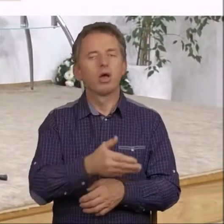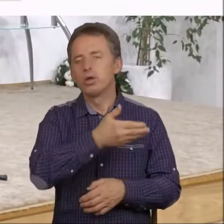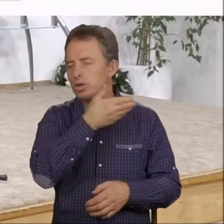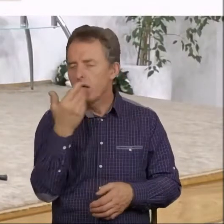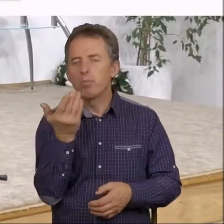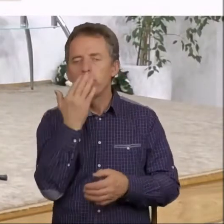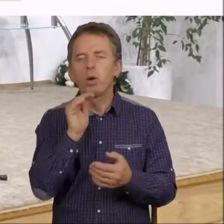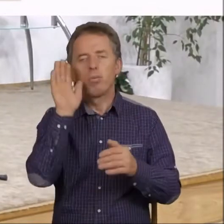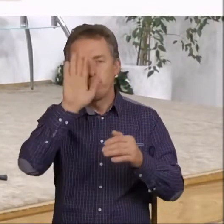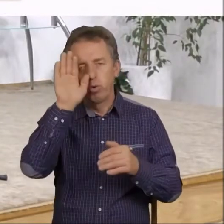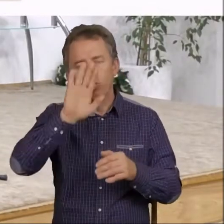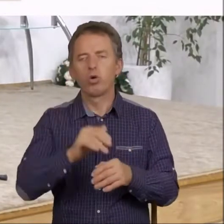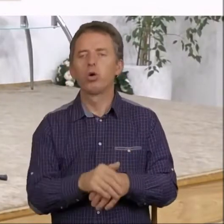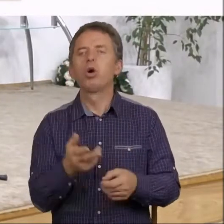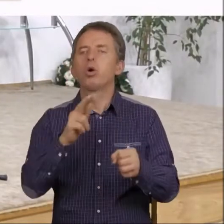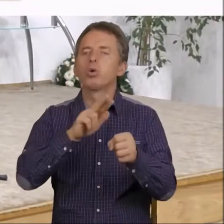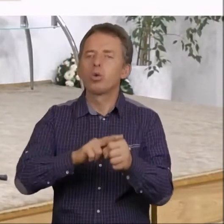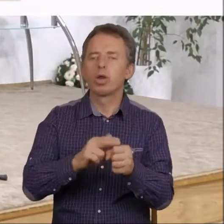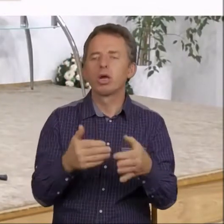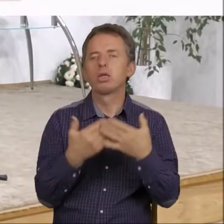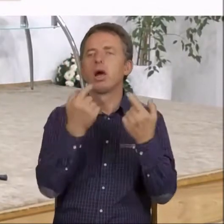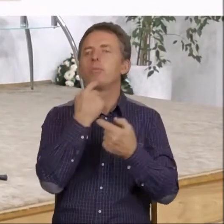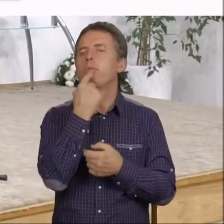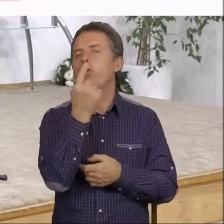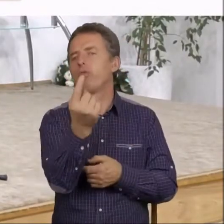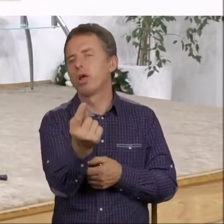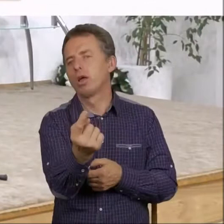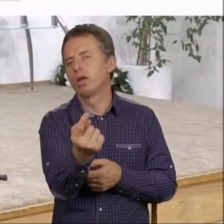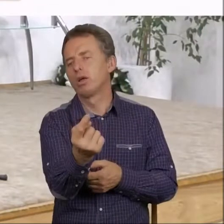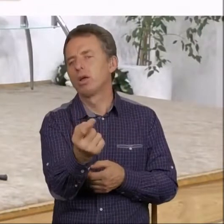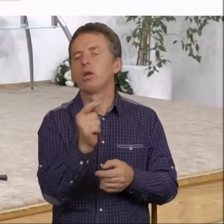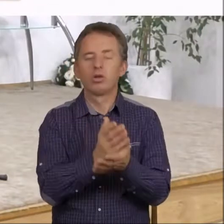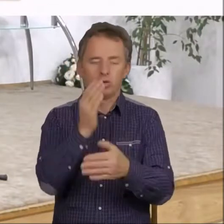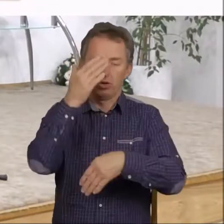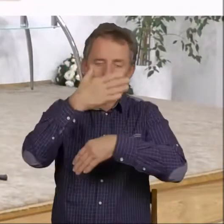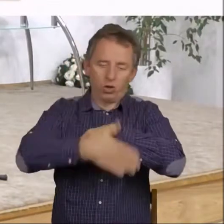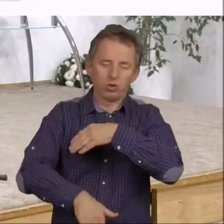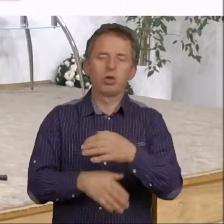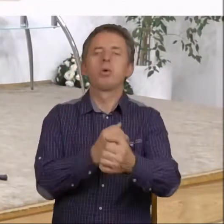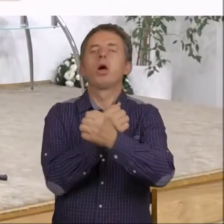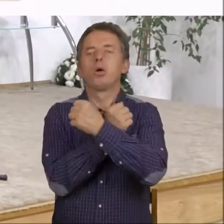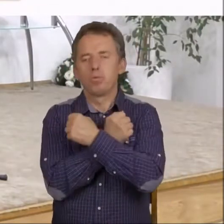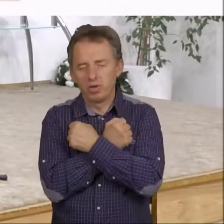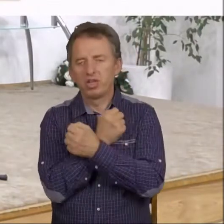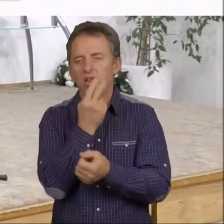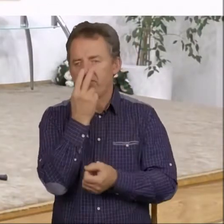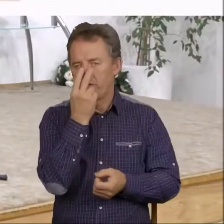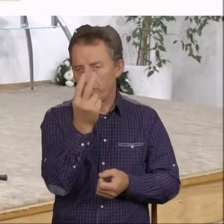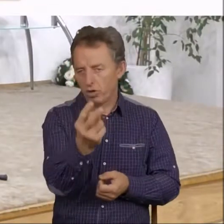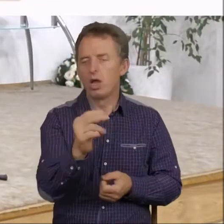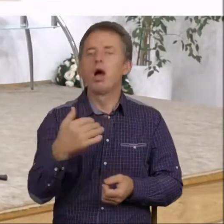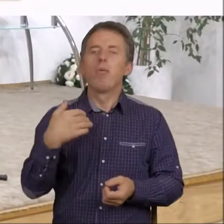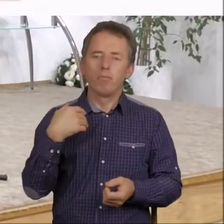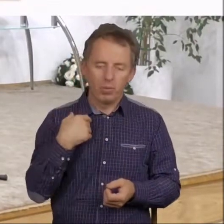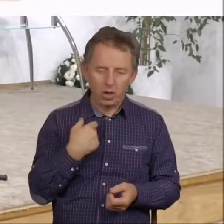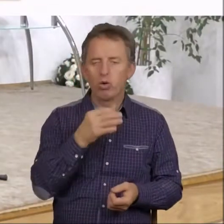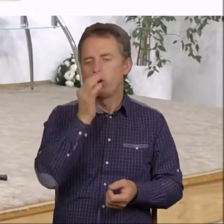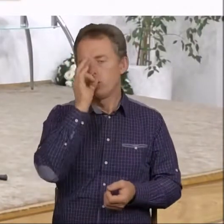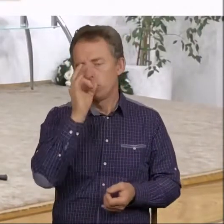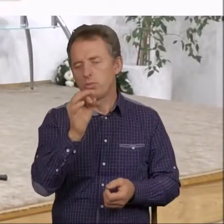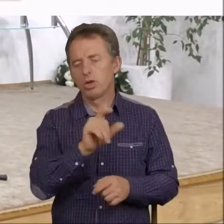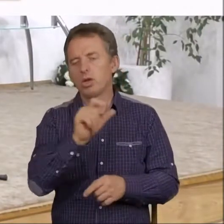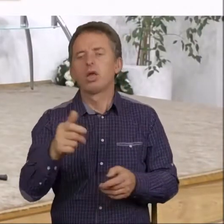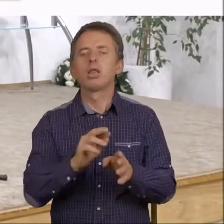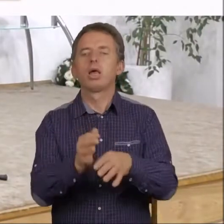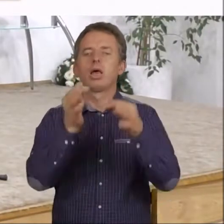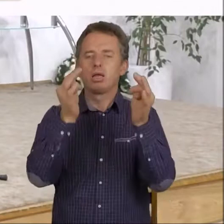o tym, żeby Bóg któregoś dnia powiedział dobra, kończymy z miłością, bo to widać było dobre do pewnego czasu, a teraz